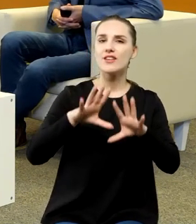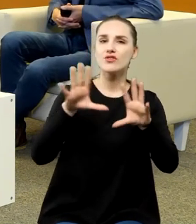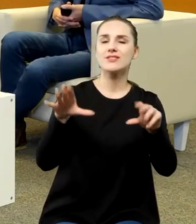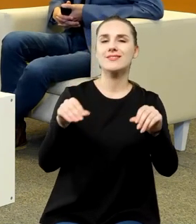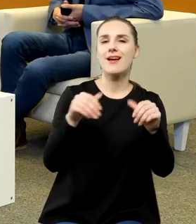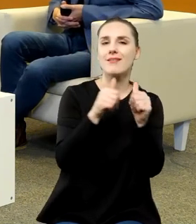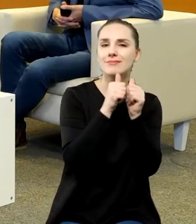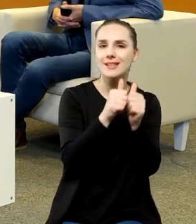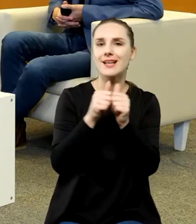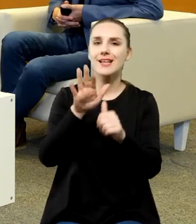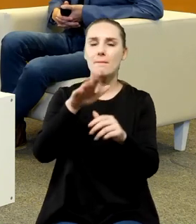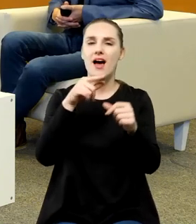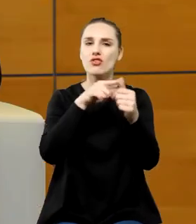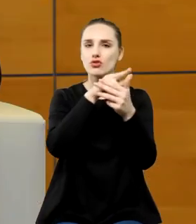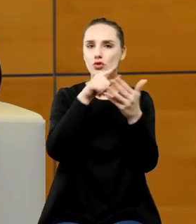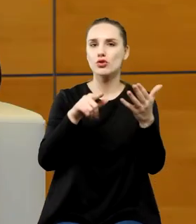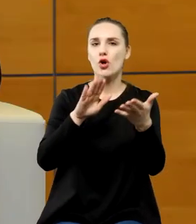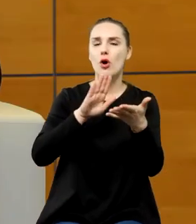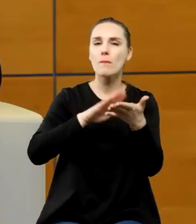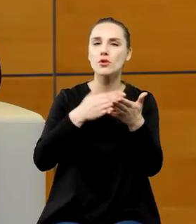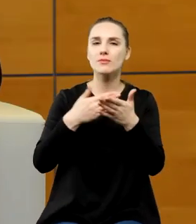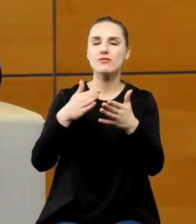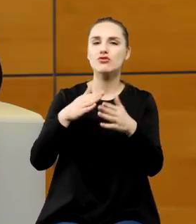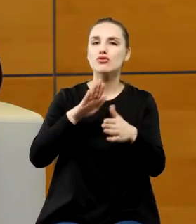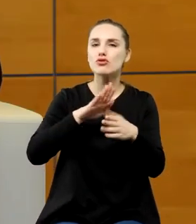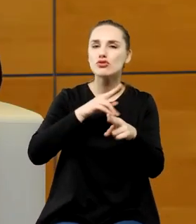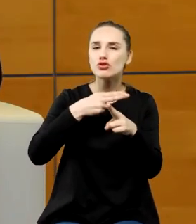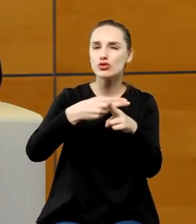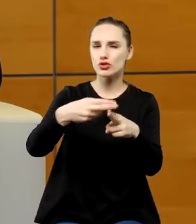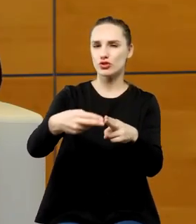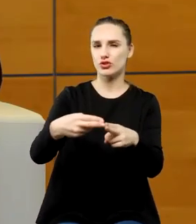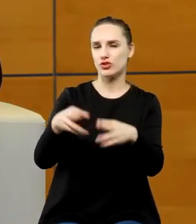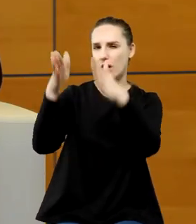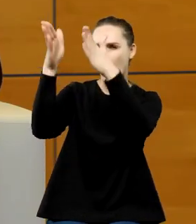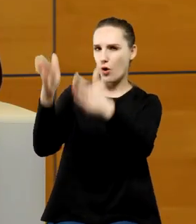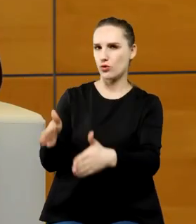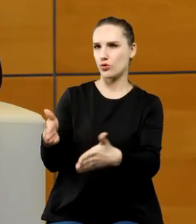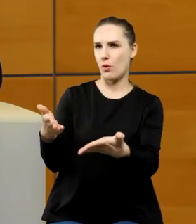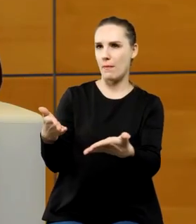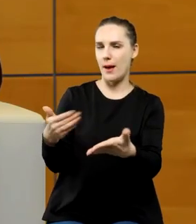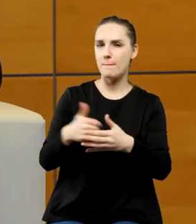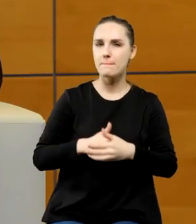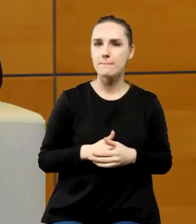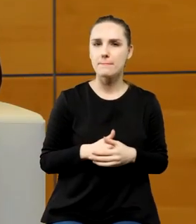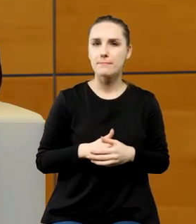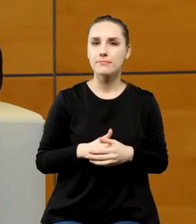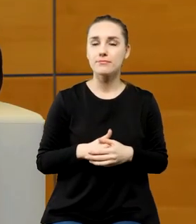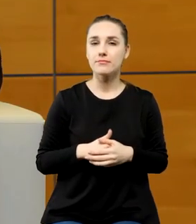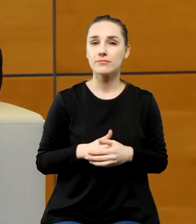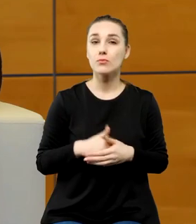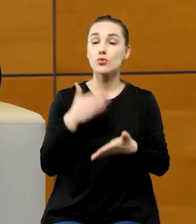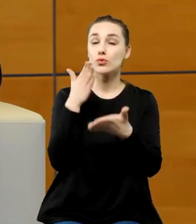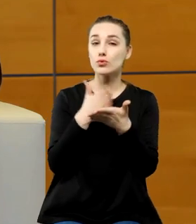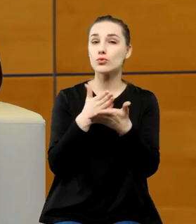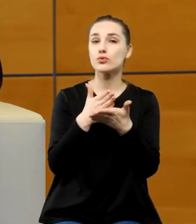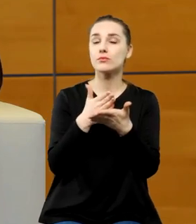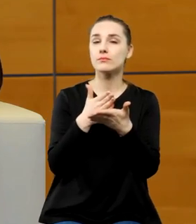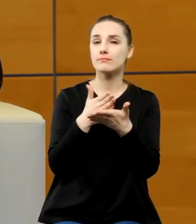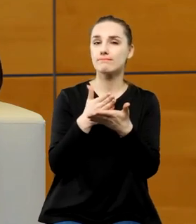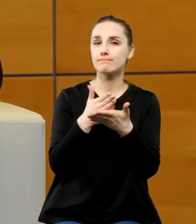powierzono. Jest taką krystalicznie czystą postacią, która już na podstawie